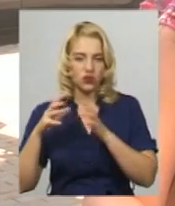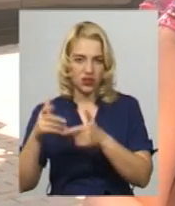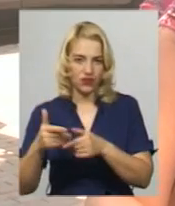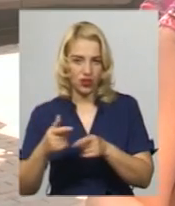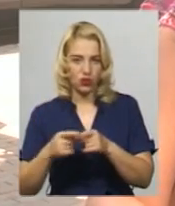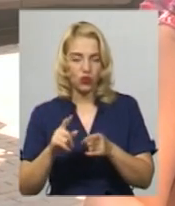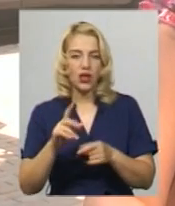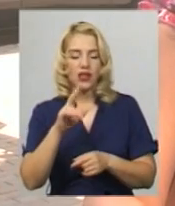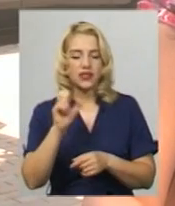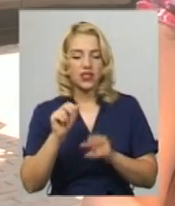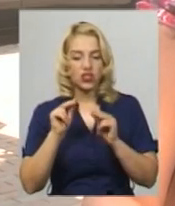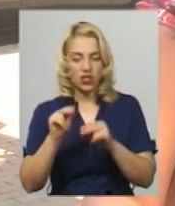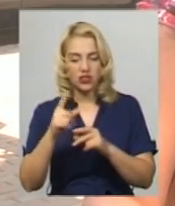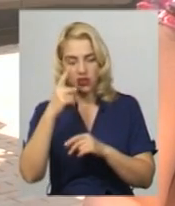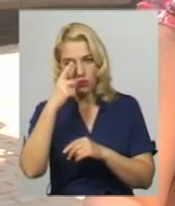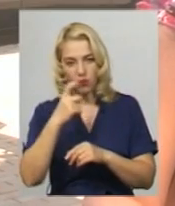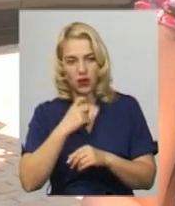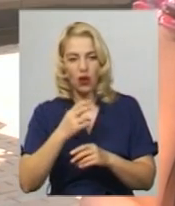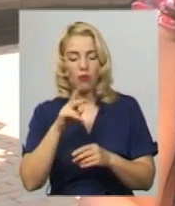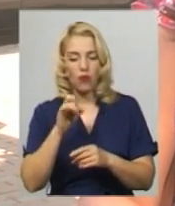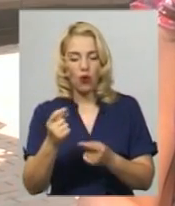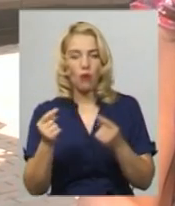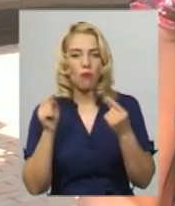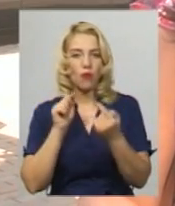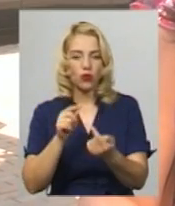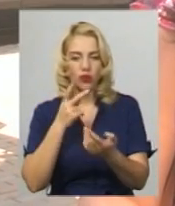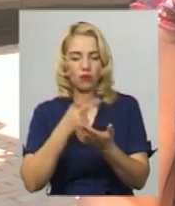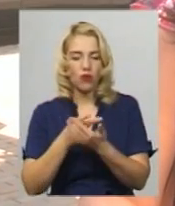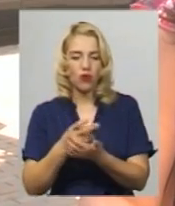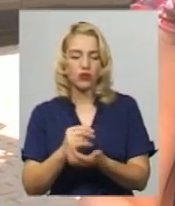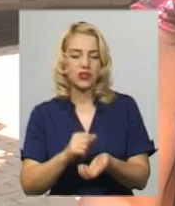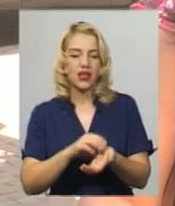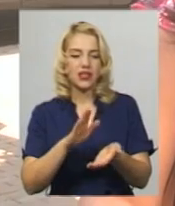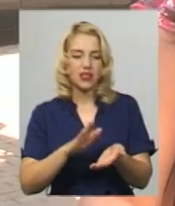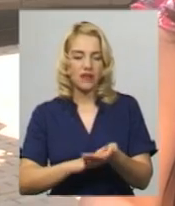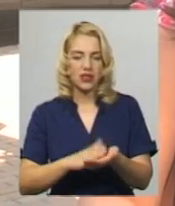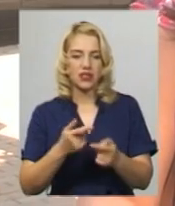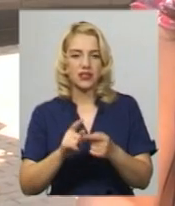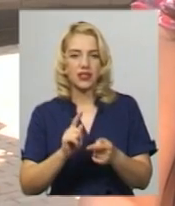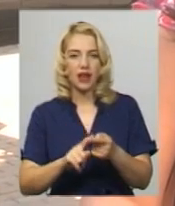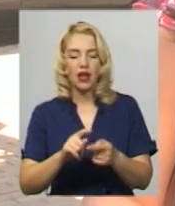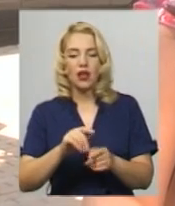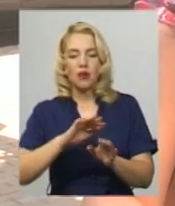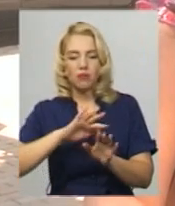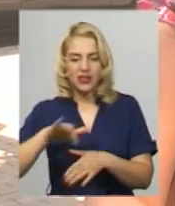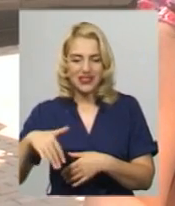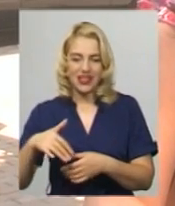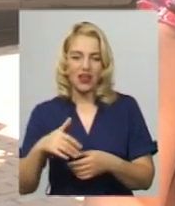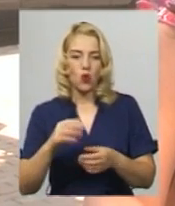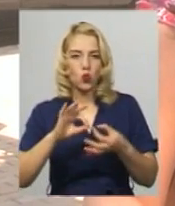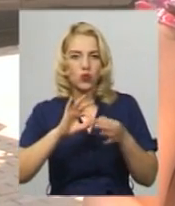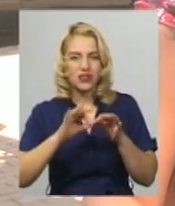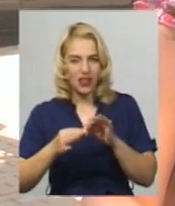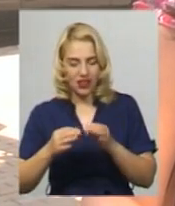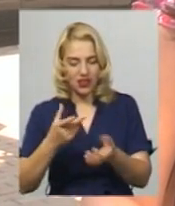чесність і попередження про протипокази, реєстрацію про виникнення постфакціональних ускладнень, не реакцій, і врешті,